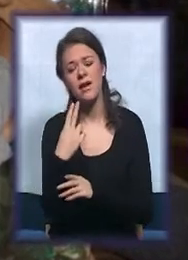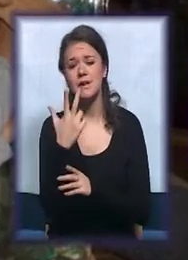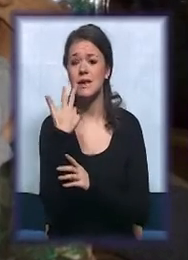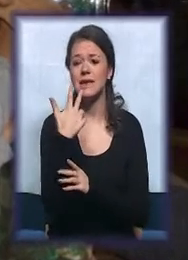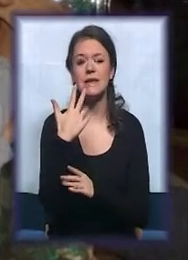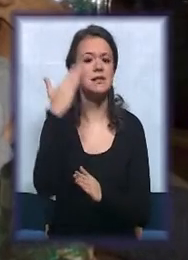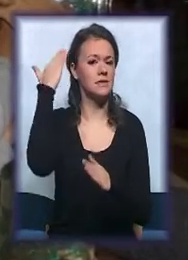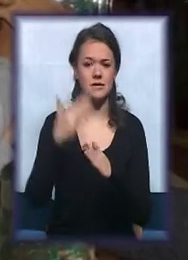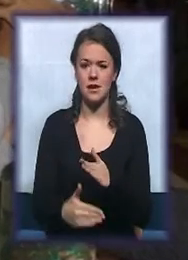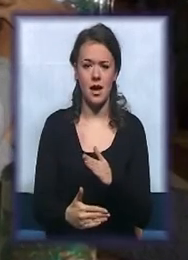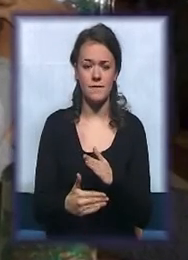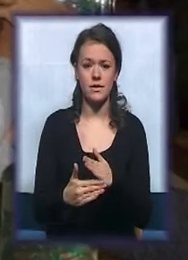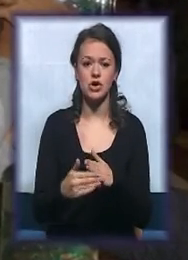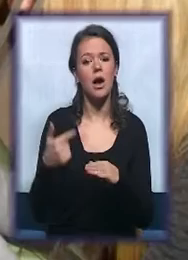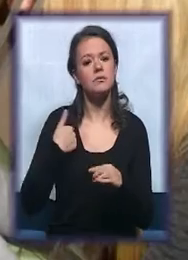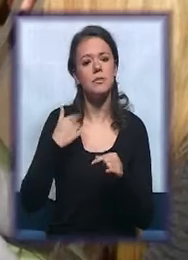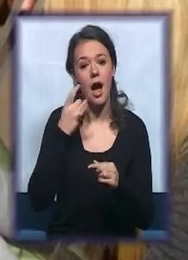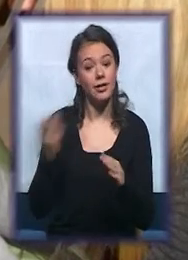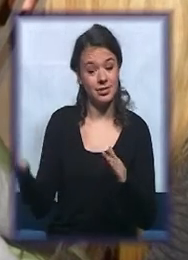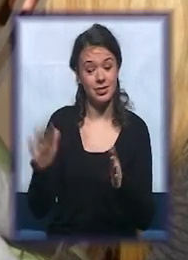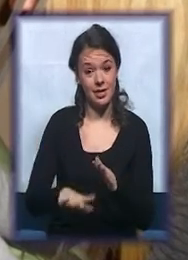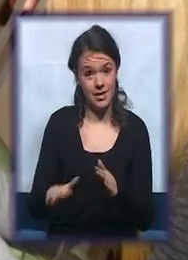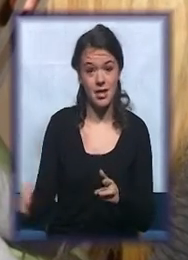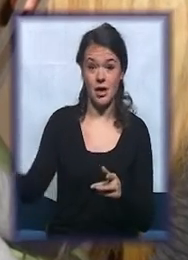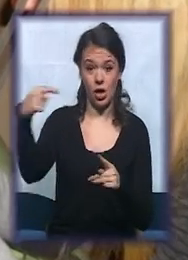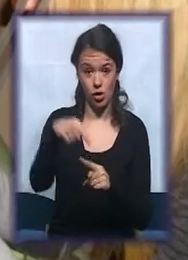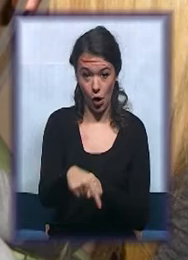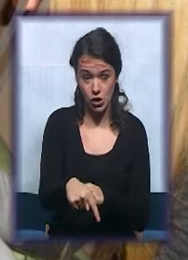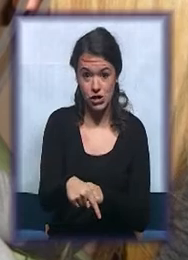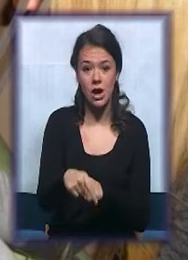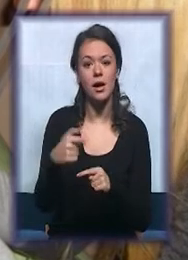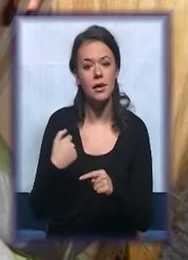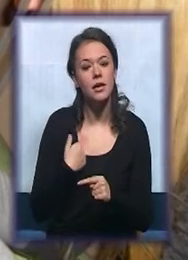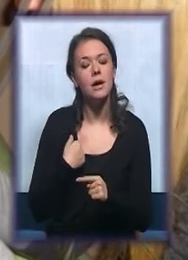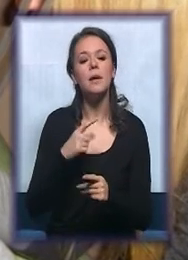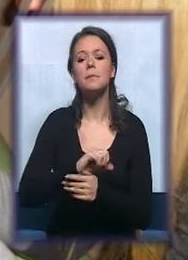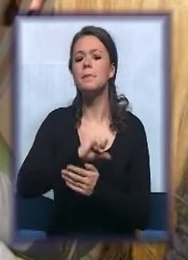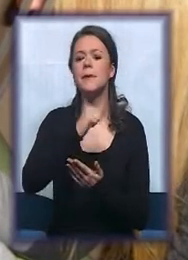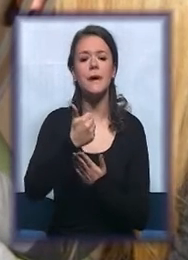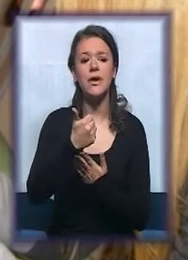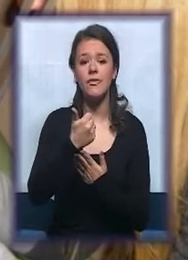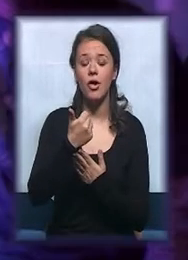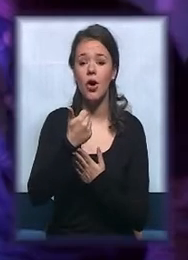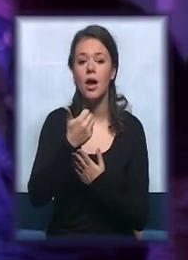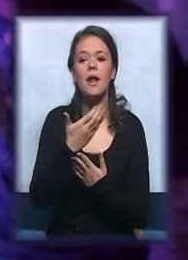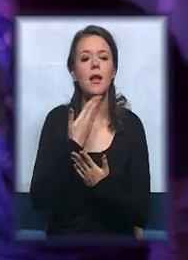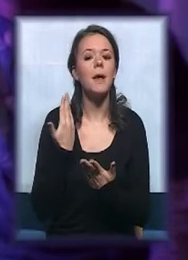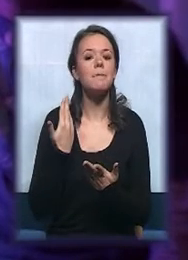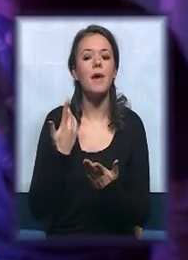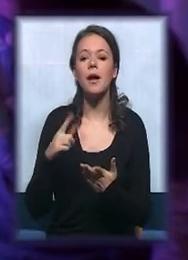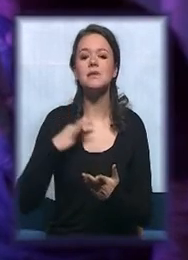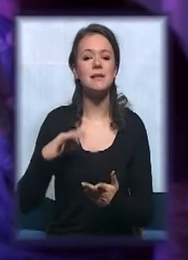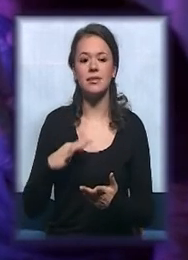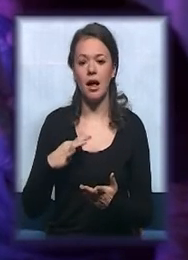i mi to određujemo na licu mesta. Znači dete dolazi ovde i prvenstveno nema nikakav